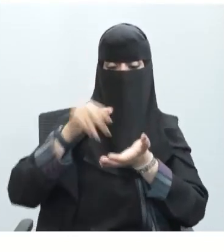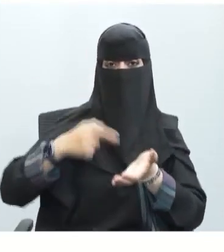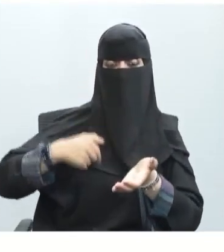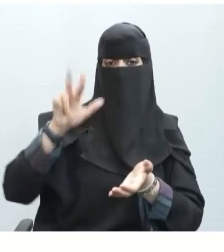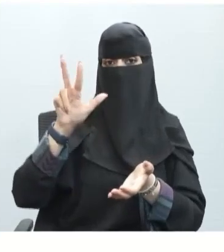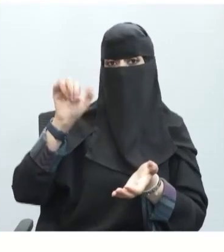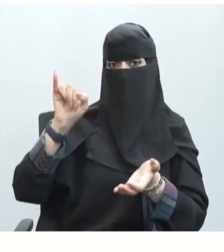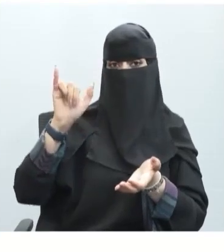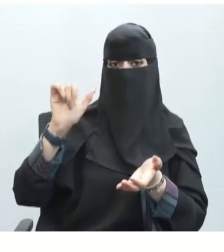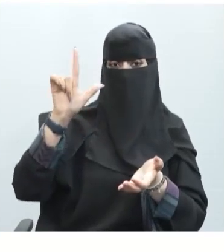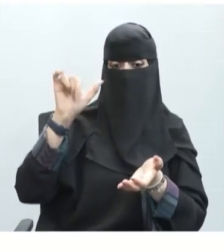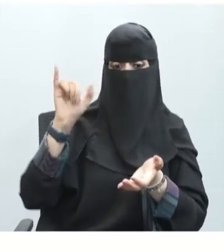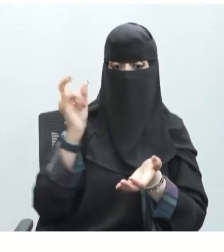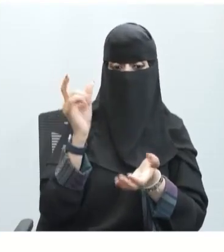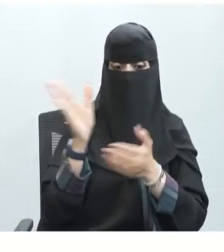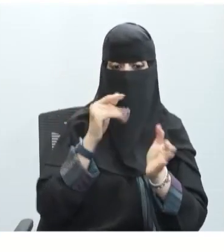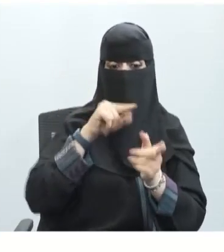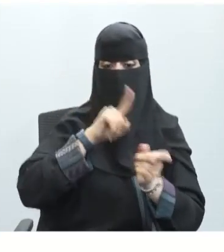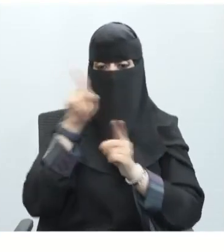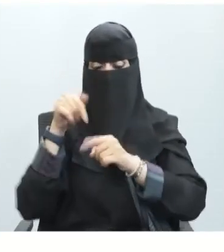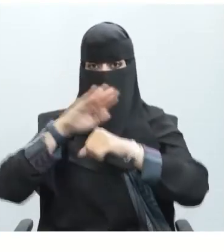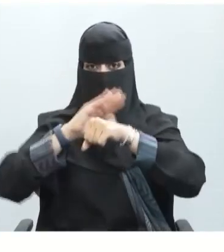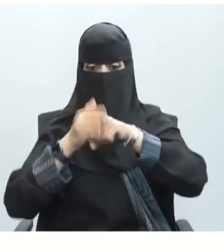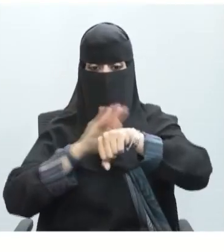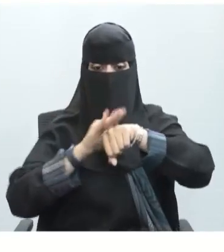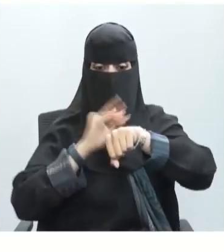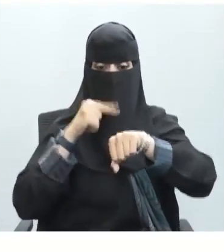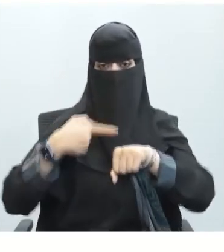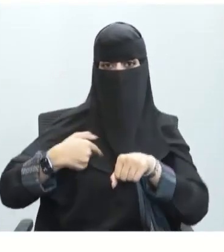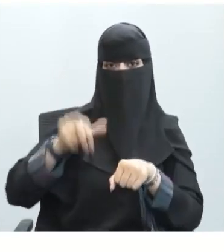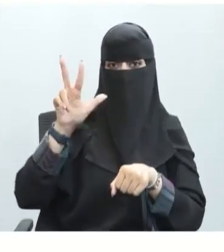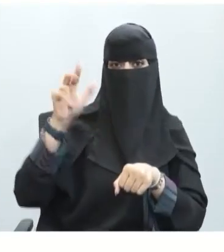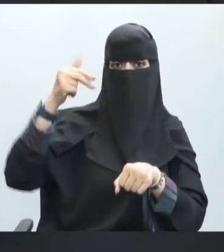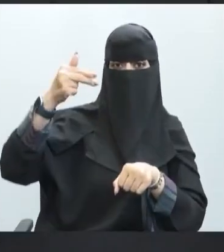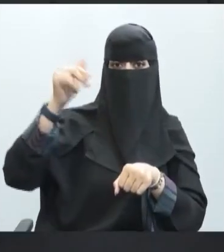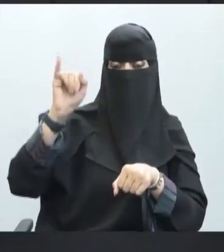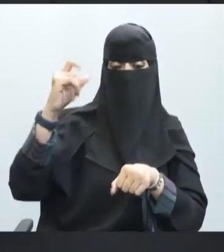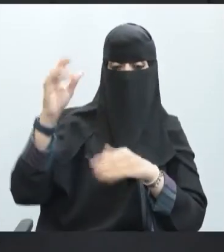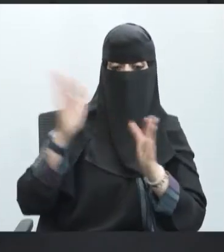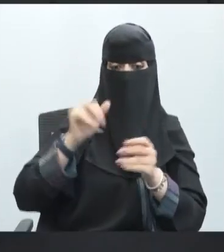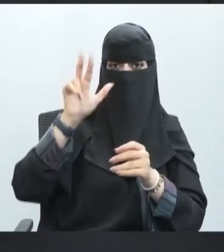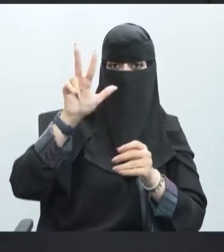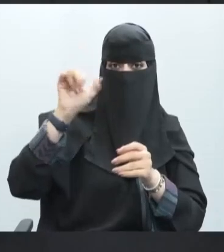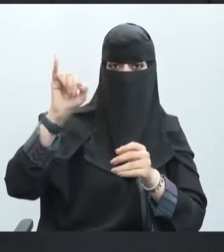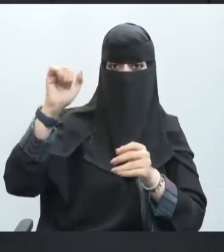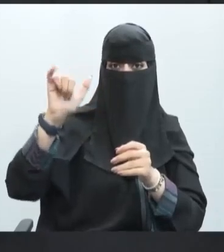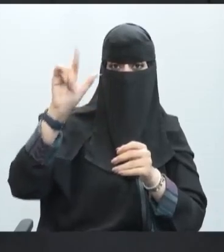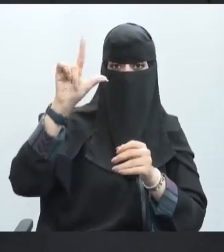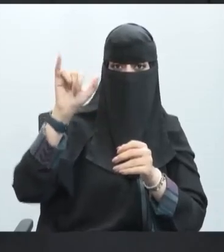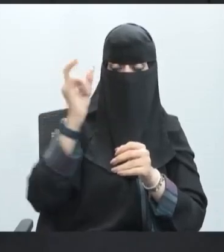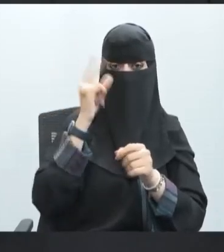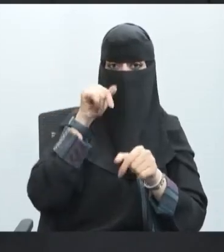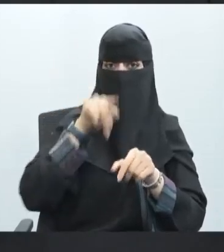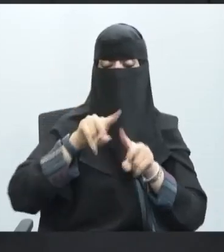الميليني أو الغمد النخاعي إذن هذه المحاور التي تنقل الإشارات العصبية تختلف في